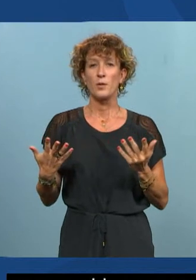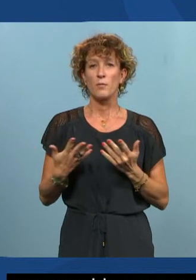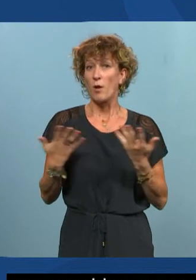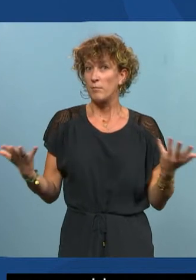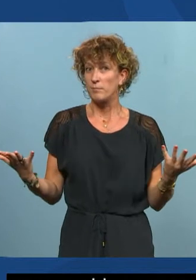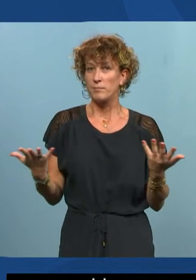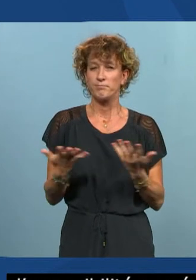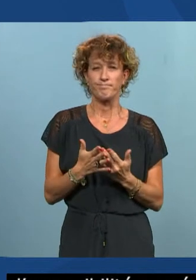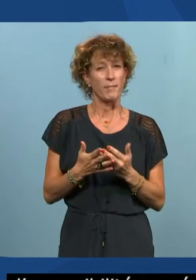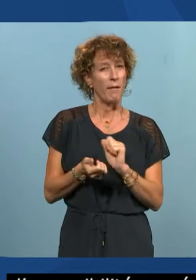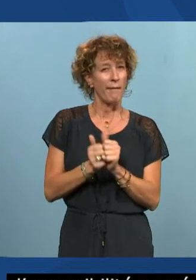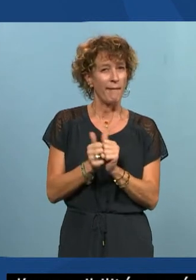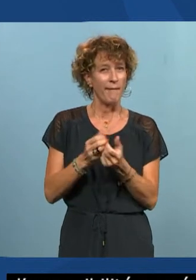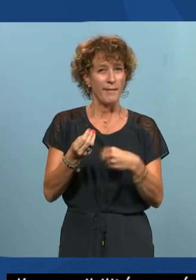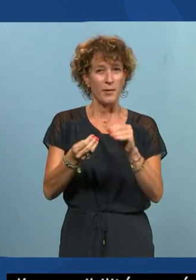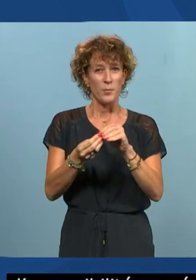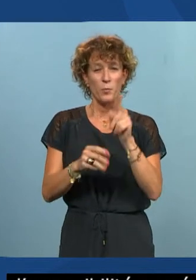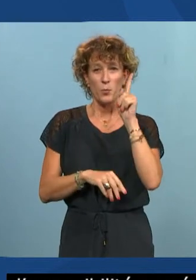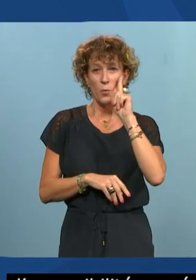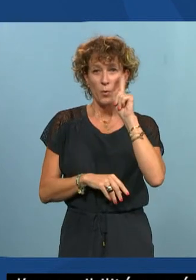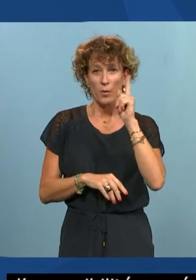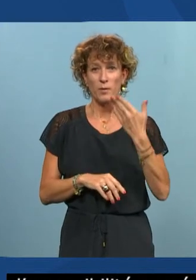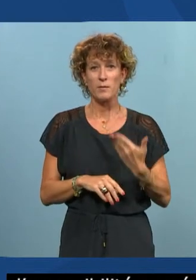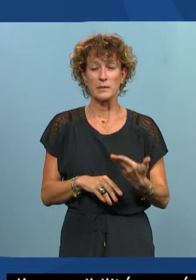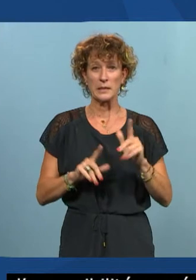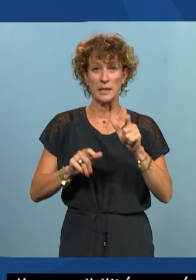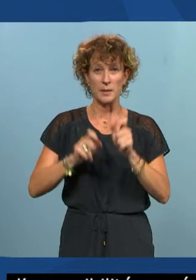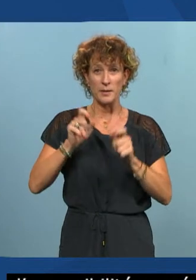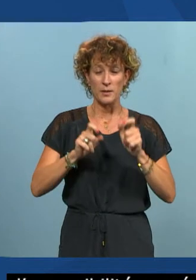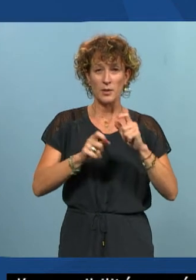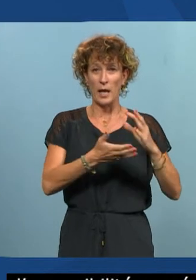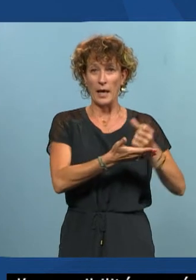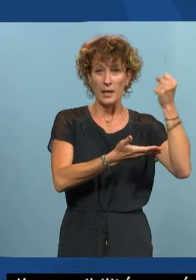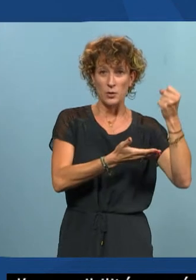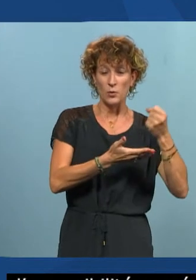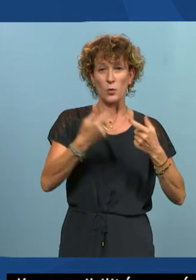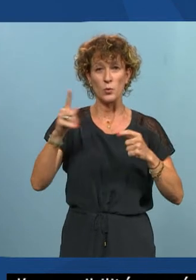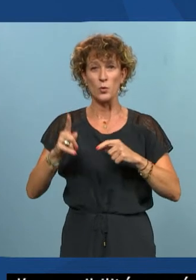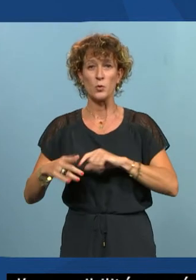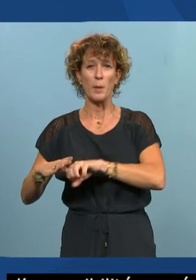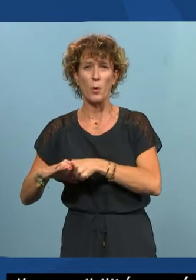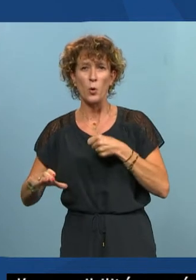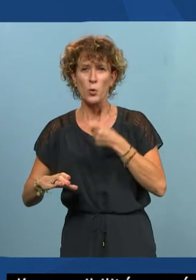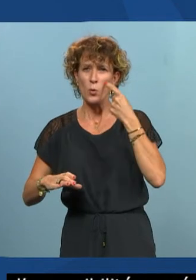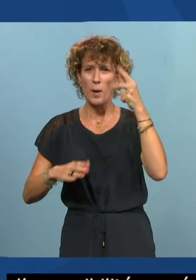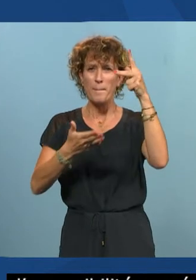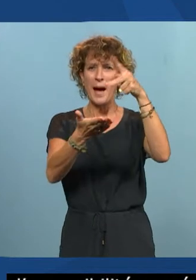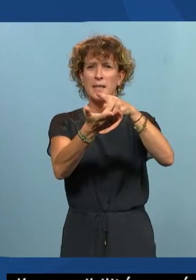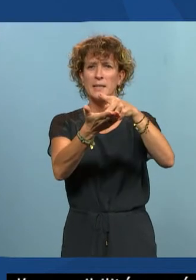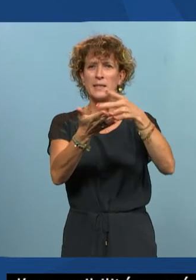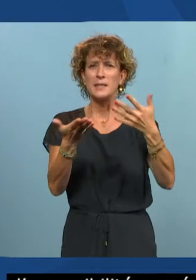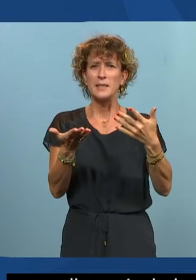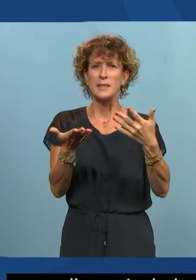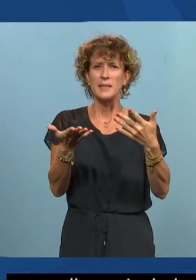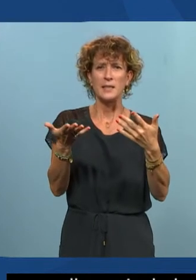Voilà, un challenge supplémentaire puisqu'il y en a qui sont à La Réunion, il y en a qui sont à Bordeaux, d'autres je crois à Paris, et